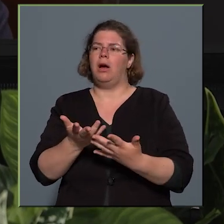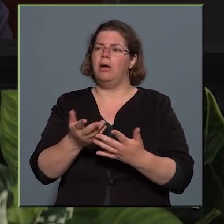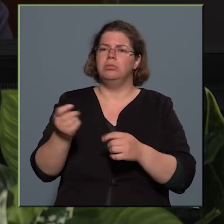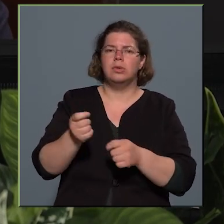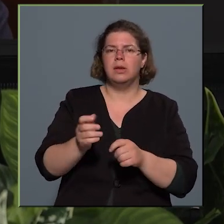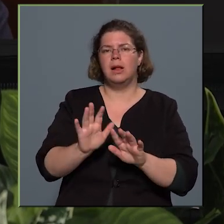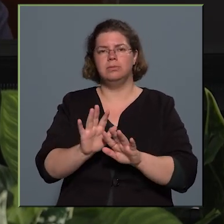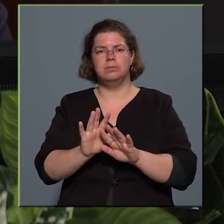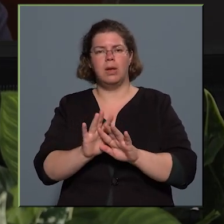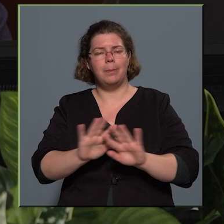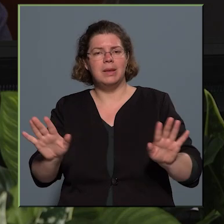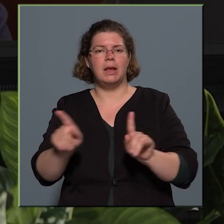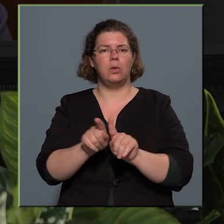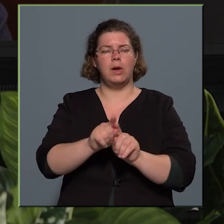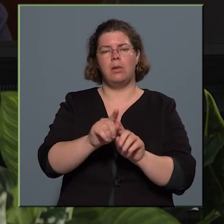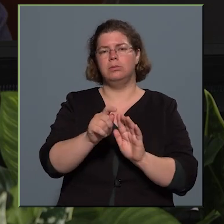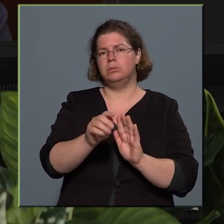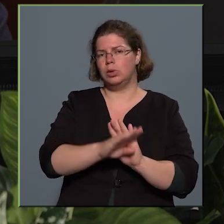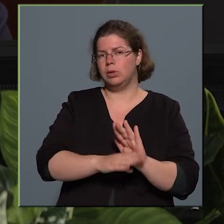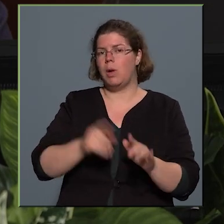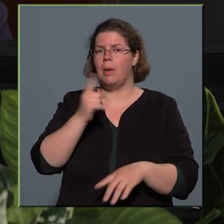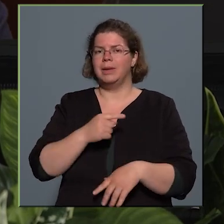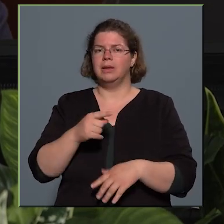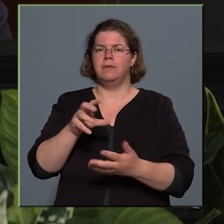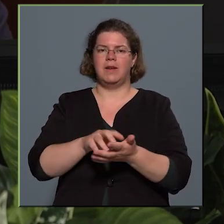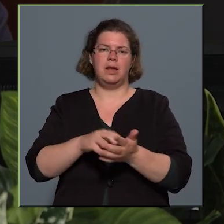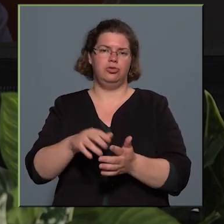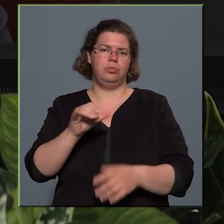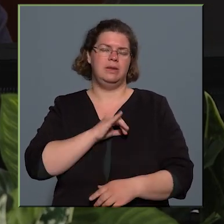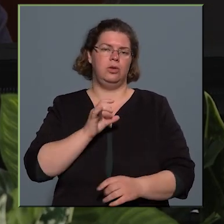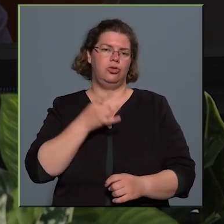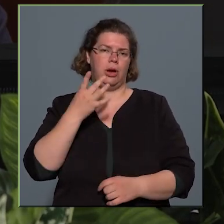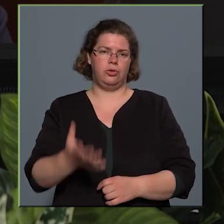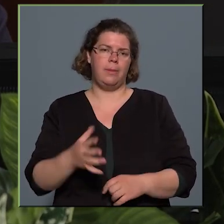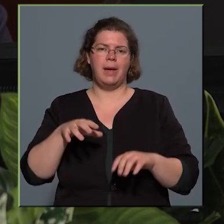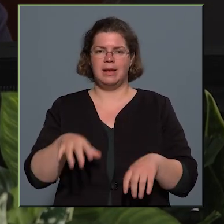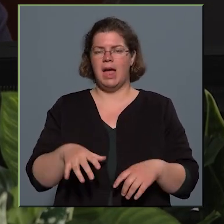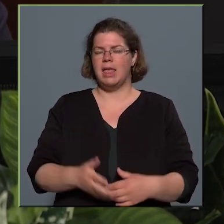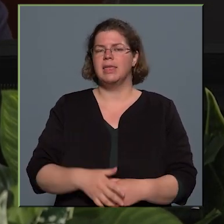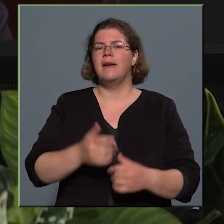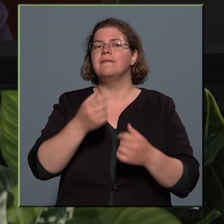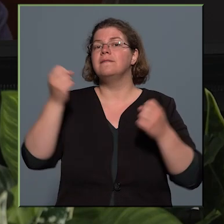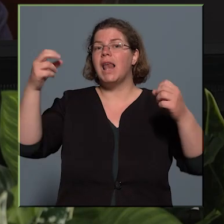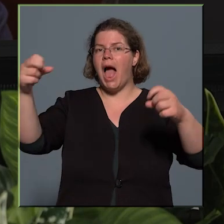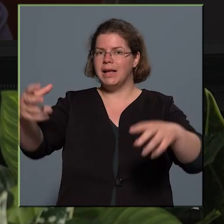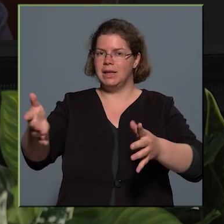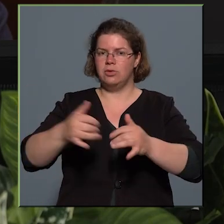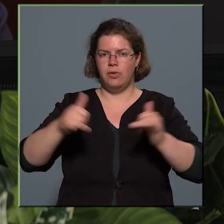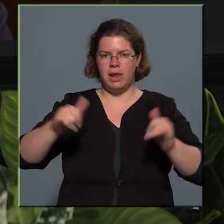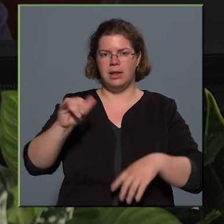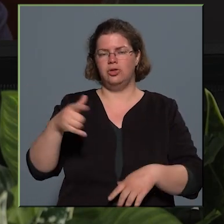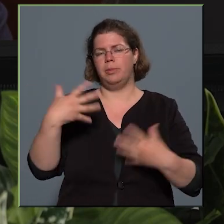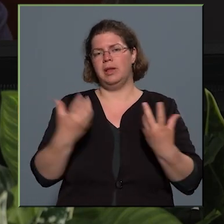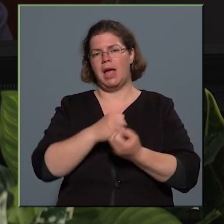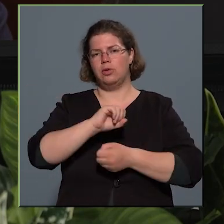minden olyan programban, ami a város biztonságossábbá teheti, világításfejlesztésben, és abban az együttműködésben, amire